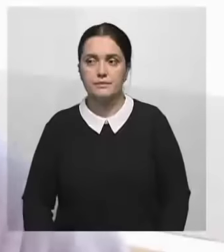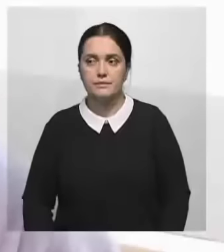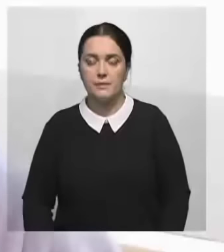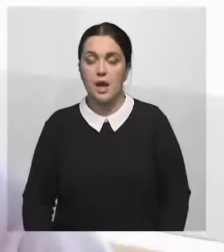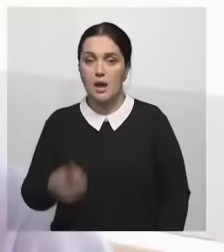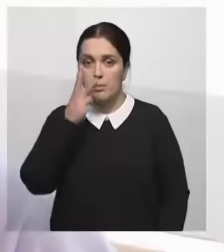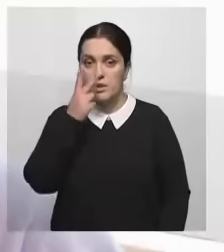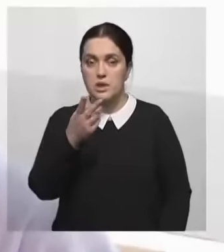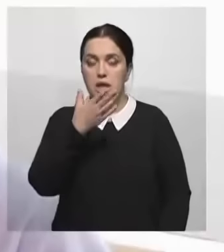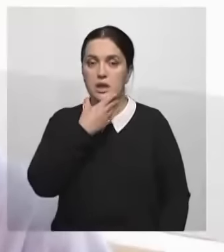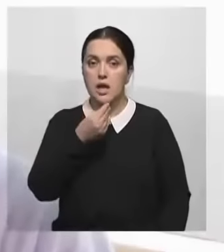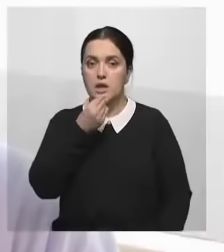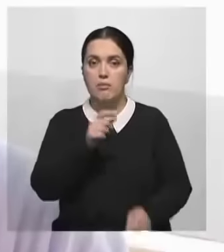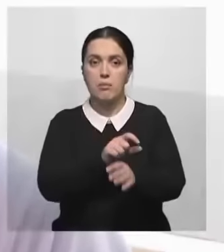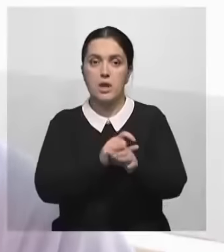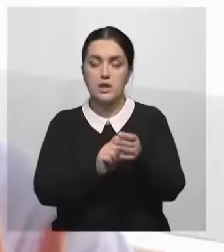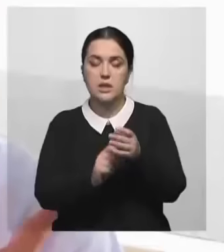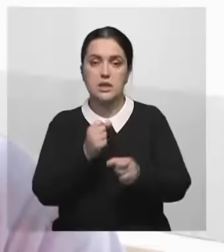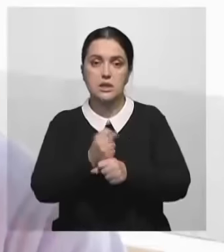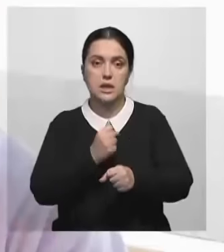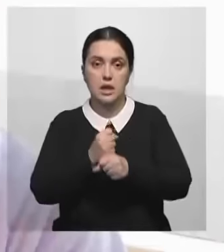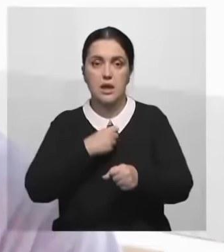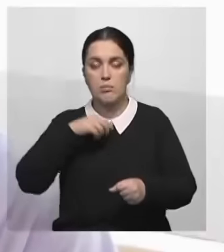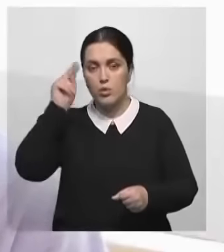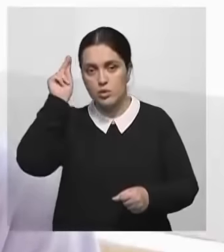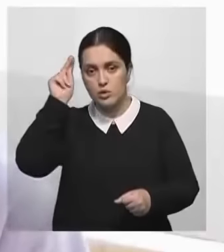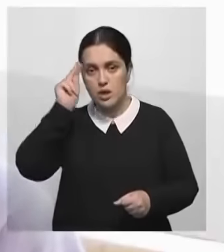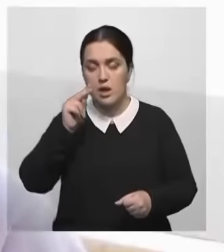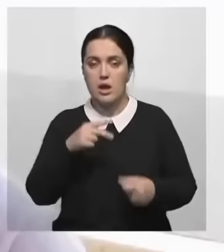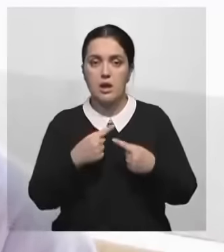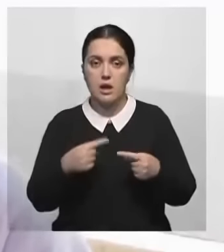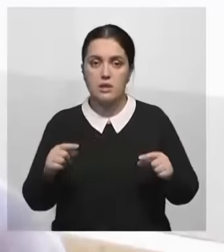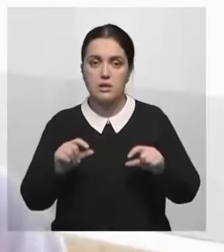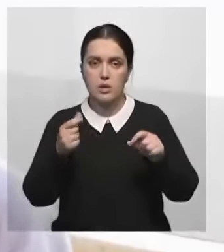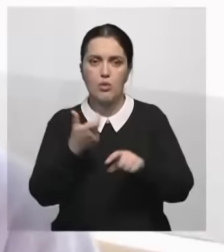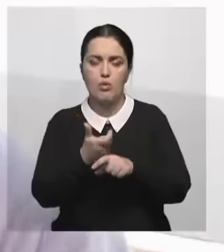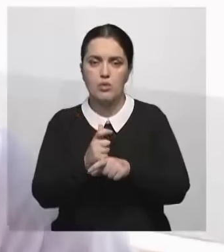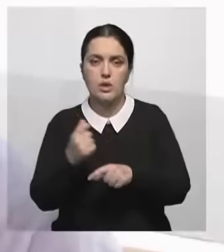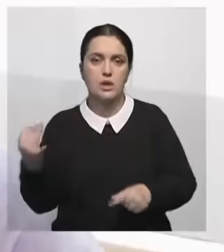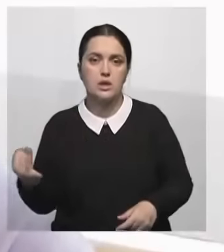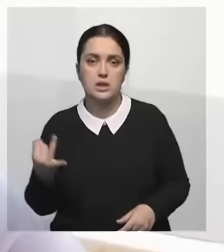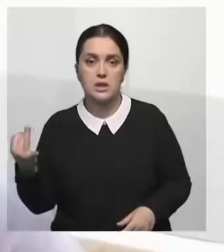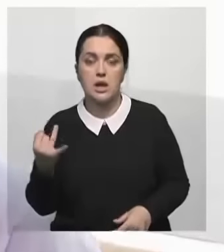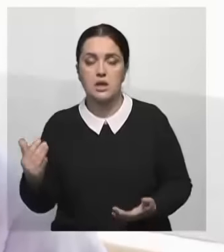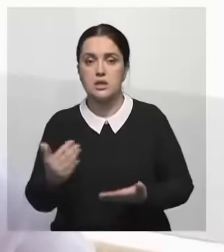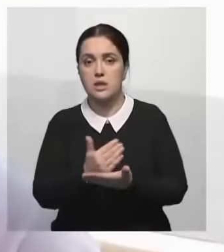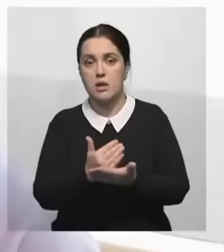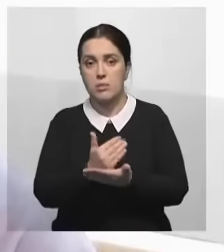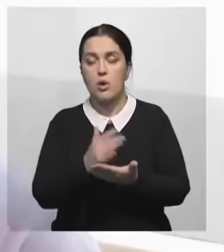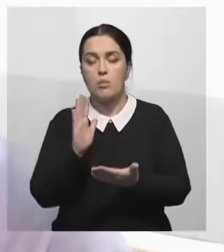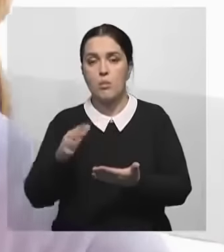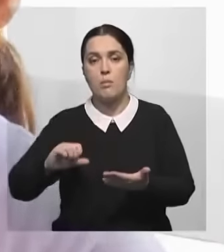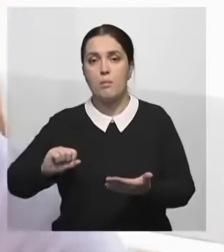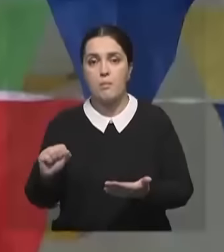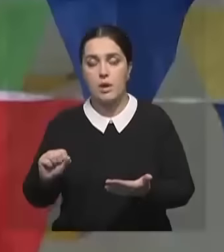Посмотрите, какие красивые браслеты я себе сделала. Мы учились работать с бисером и разными кристаллами. Это очень интересно. Я собираюсь сделать такие браслеты всем